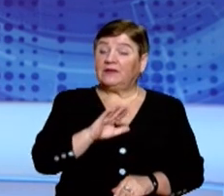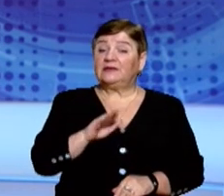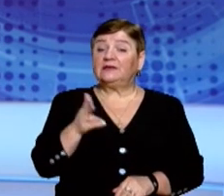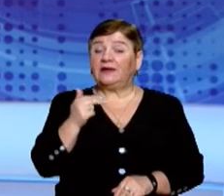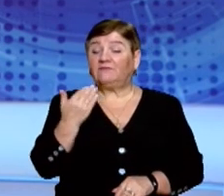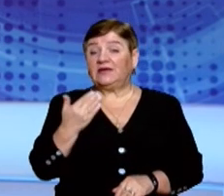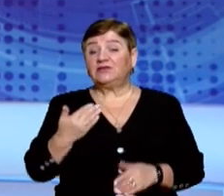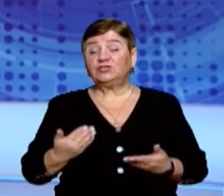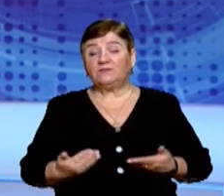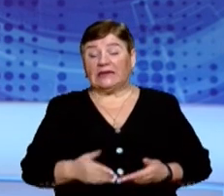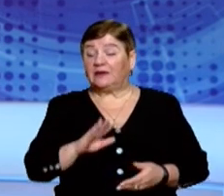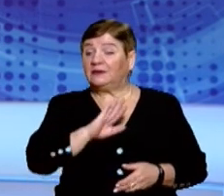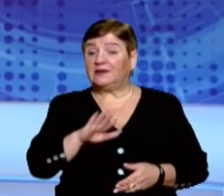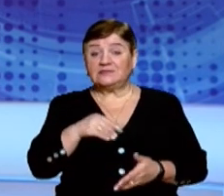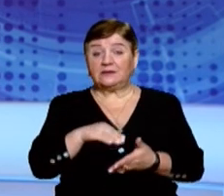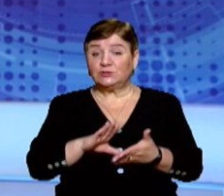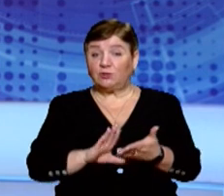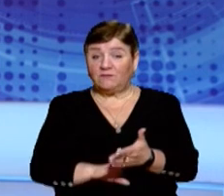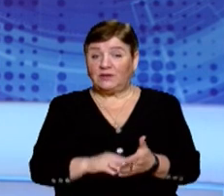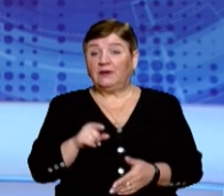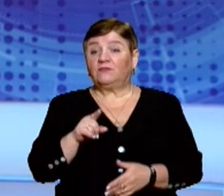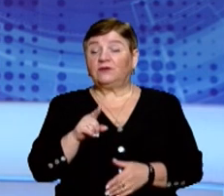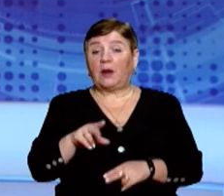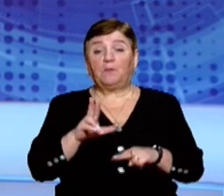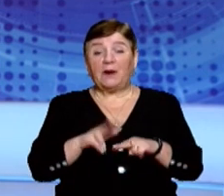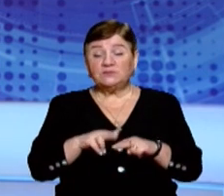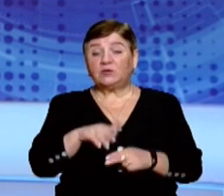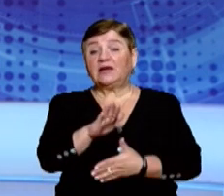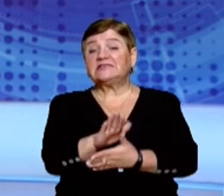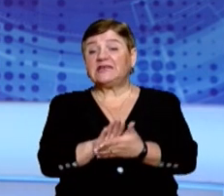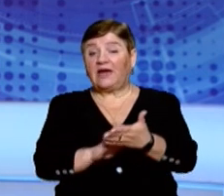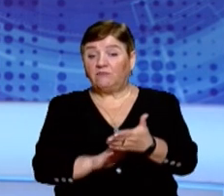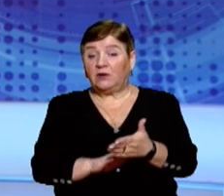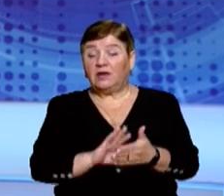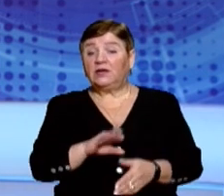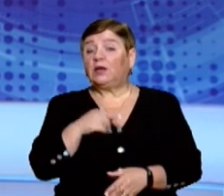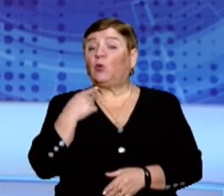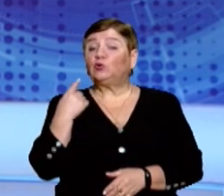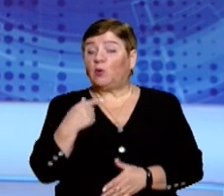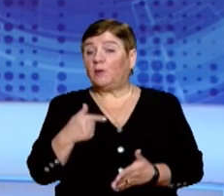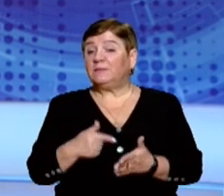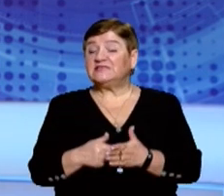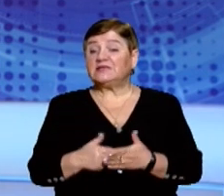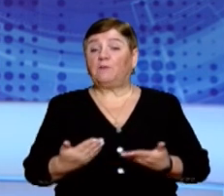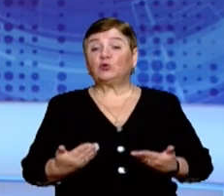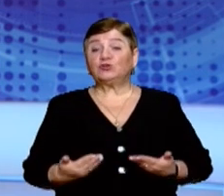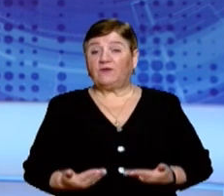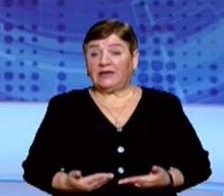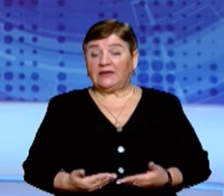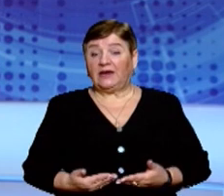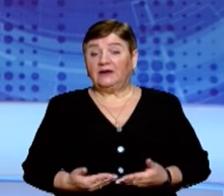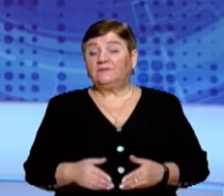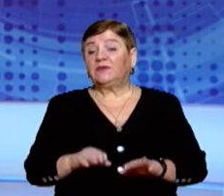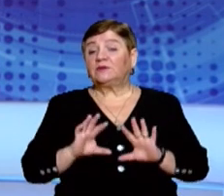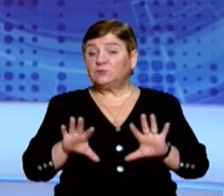зареєстровані. Для зміни виборчої адреси потрібен тільки паспорт та заява, жодного підтвердження місця проживання подавати не потрібно,